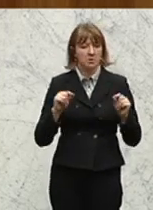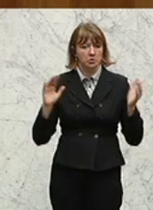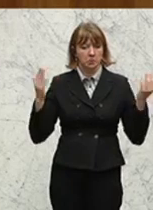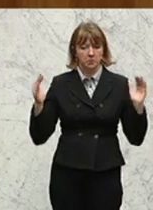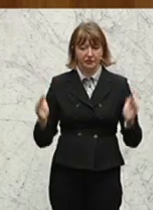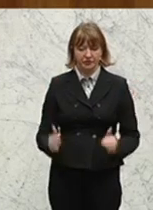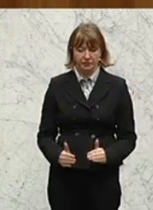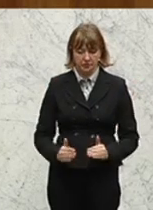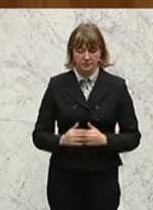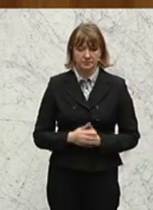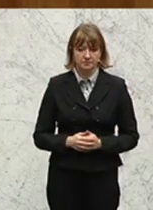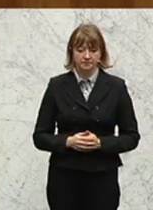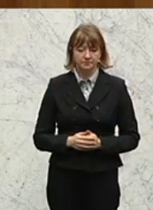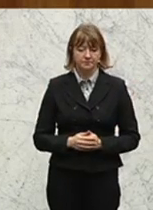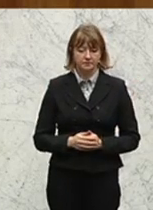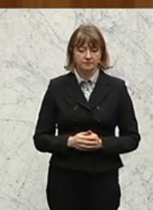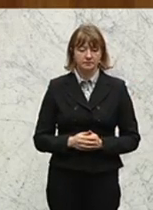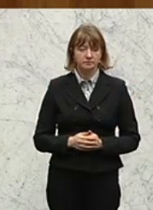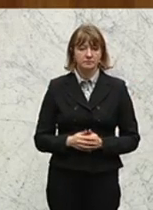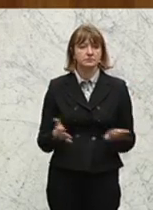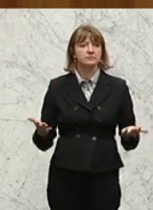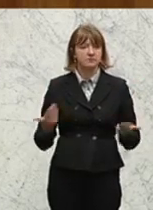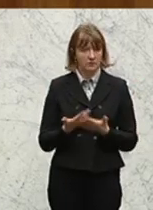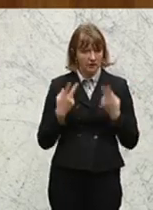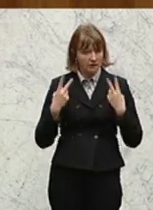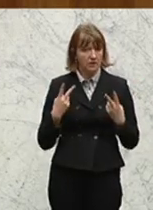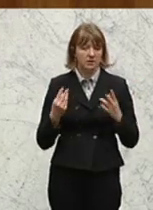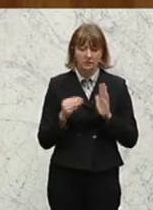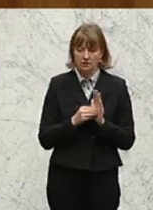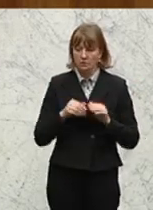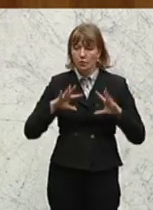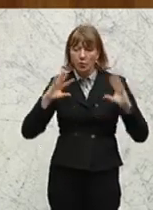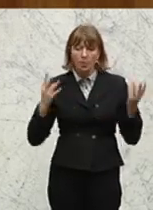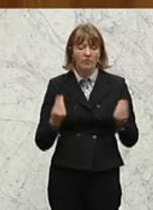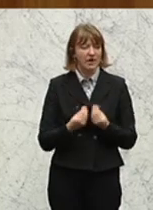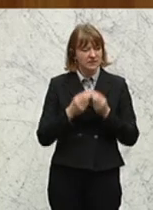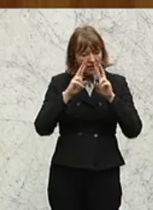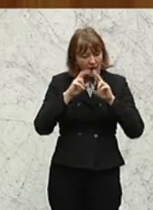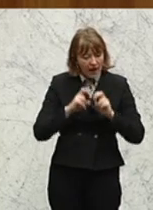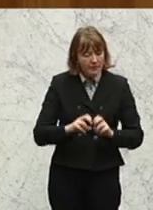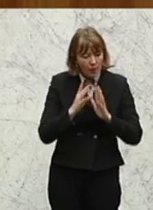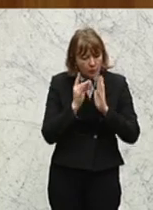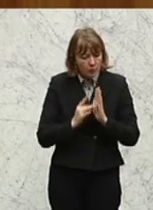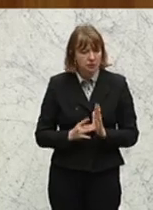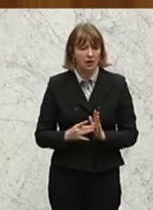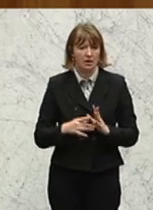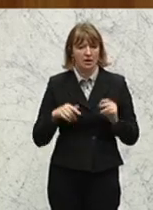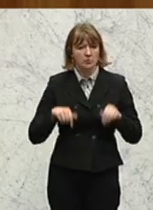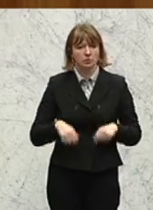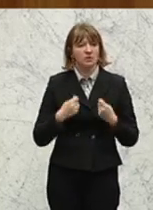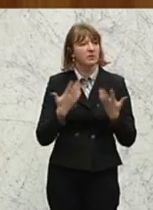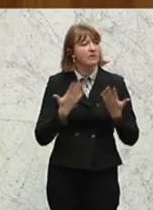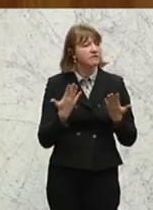verliert. Daher ist wichtig, und das wurde auch dort festgehalten, dass es eine umfassende Analyse über den Ist-Zustand gibt der österreichischen